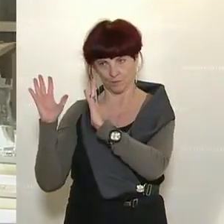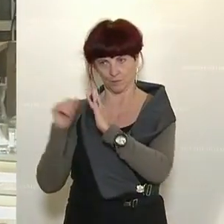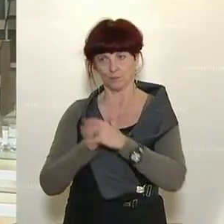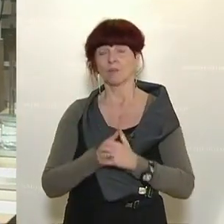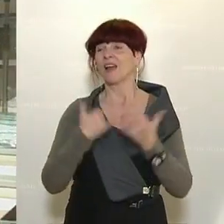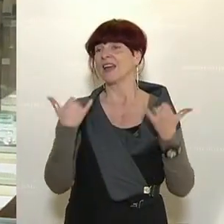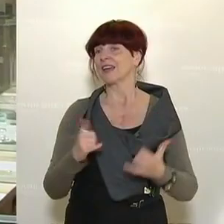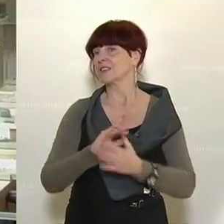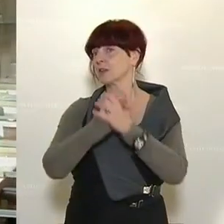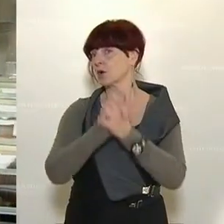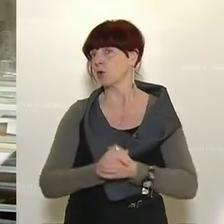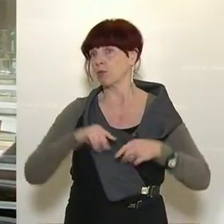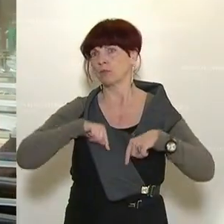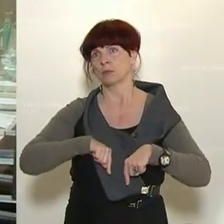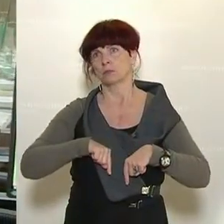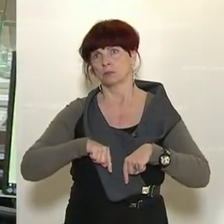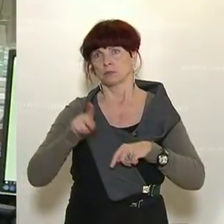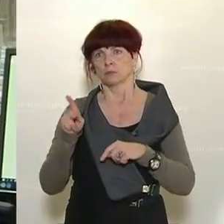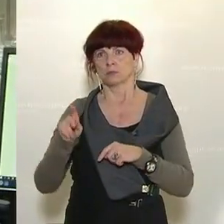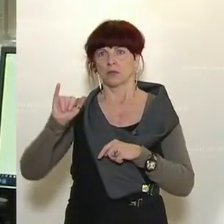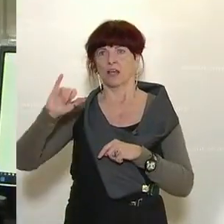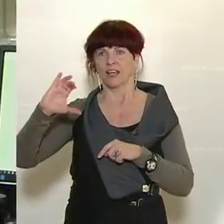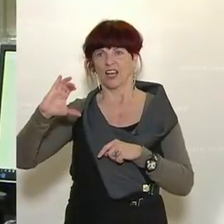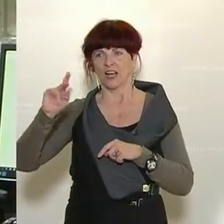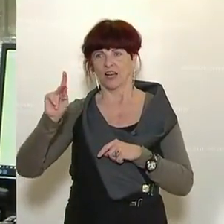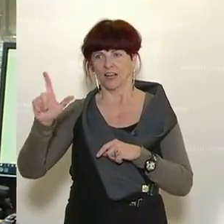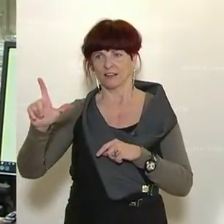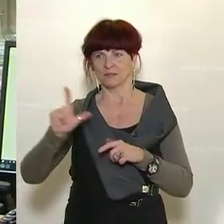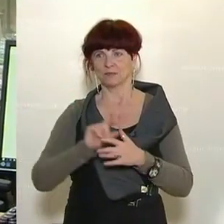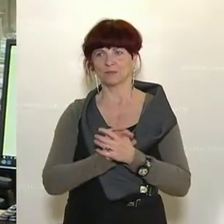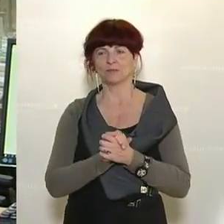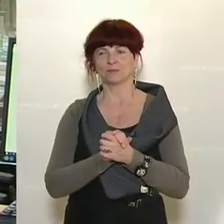stellvertretende Stellvertreterin des Klubobmanns, August Wökinger Klubobmanns.